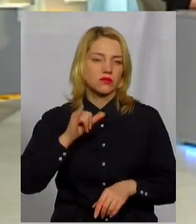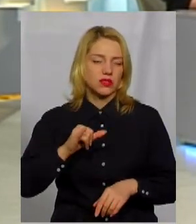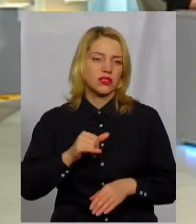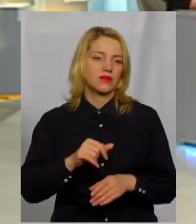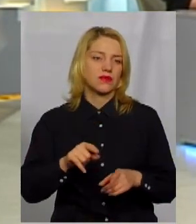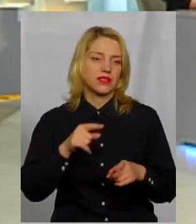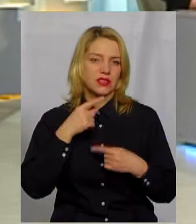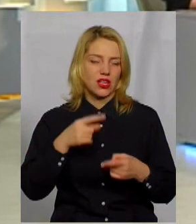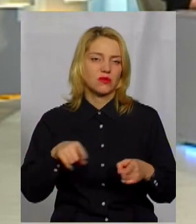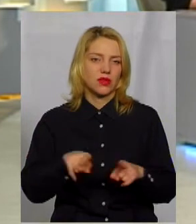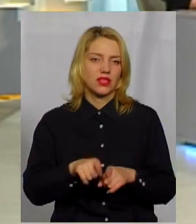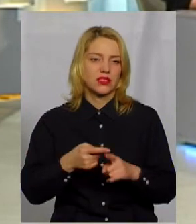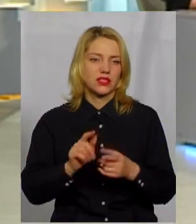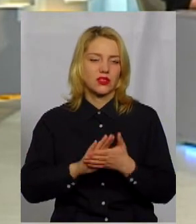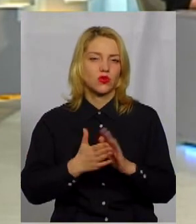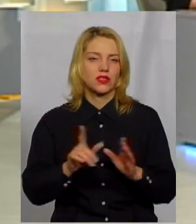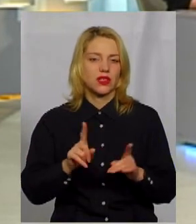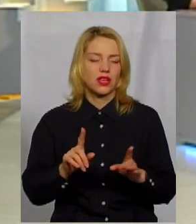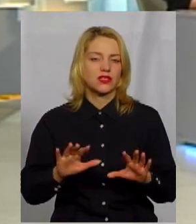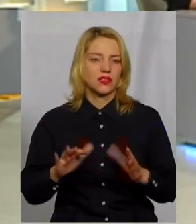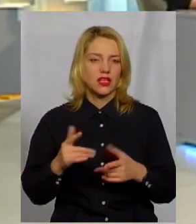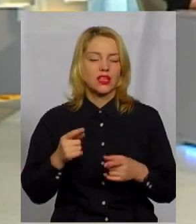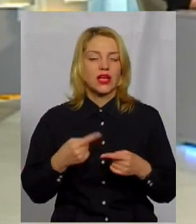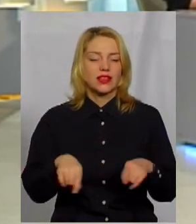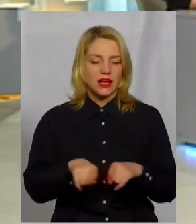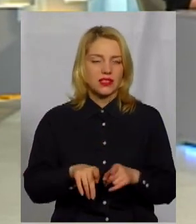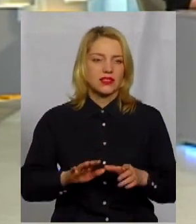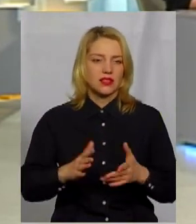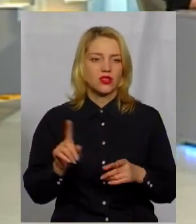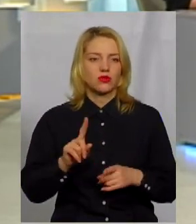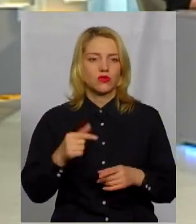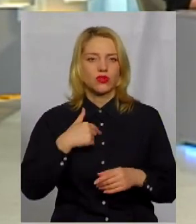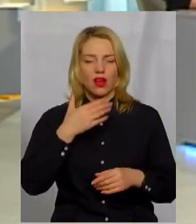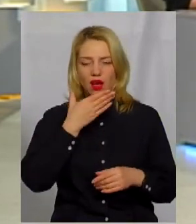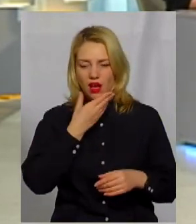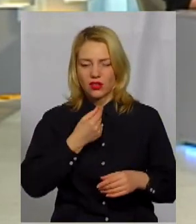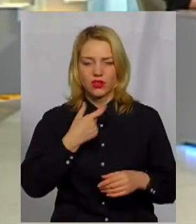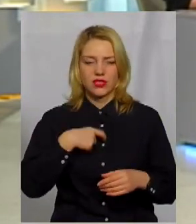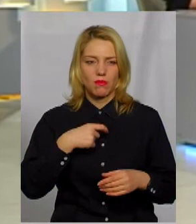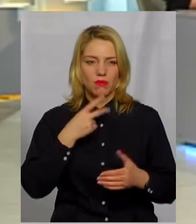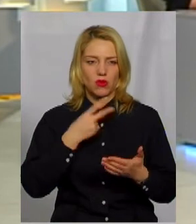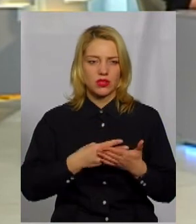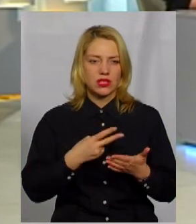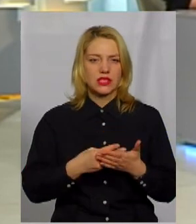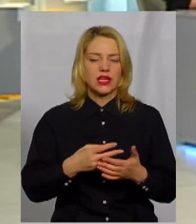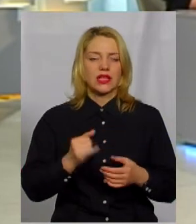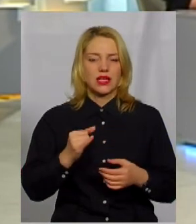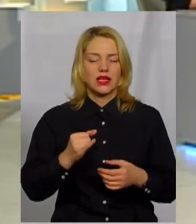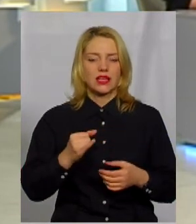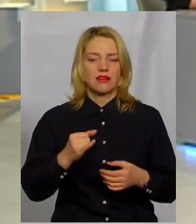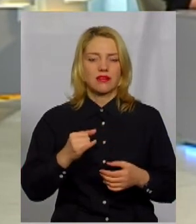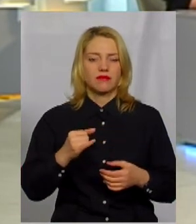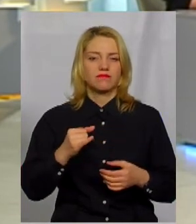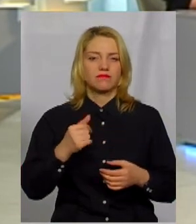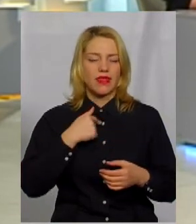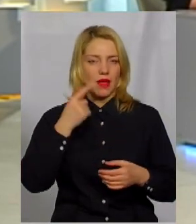скажімо так, ця ситуація, яка сталася, вона сталася тільки тому, що я гарно себе проявив в громадському середовищі, мене помітили, і мені запропонували це